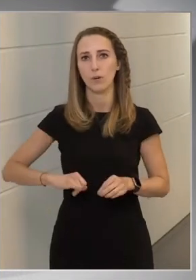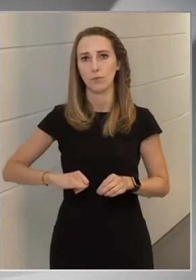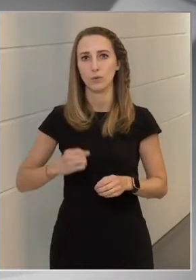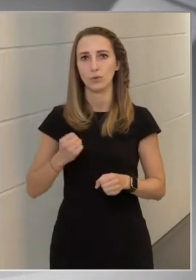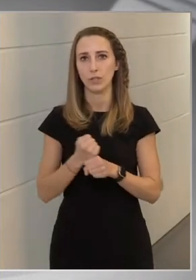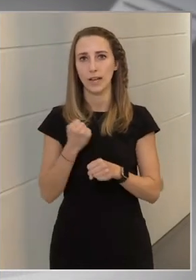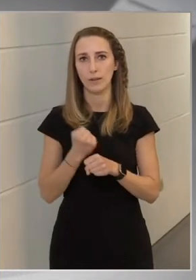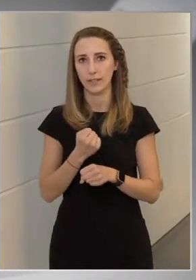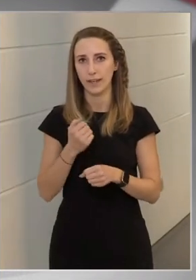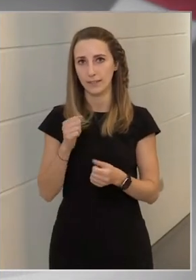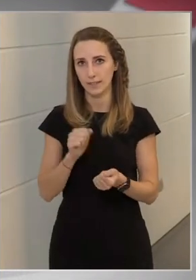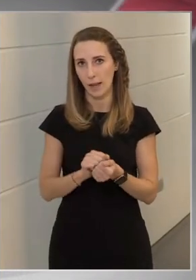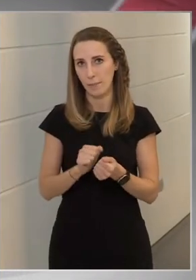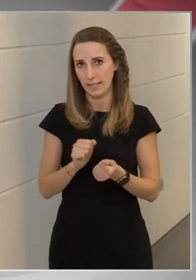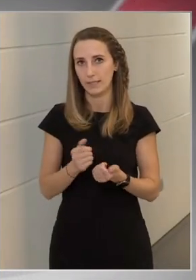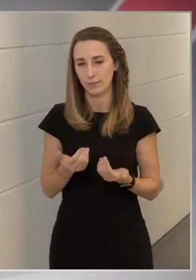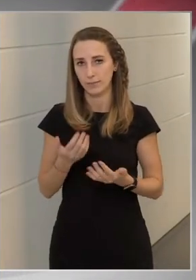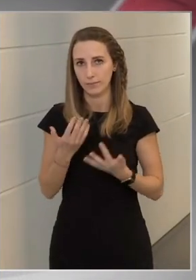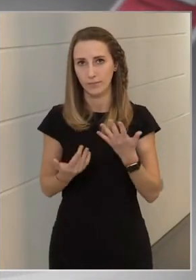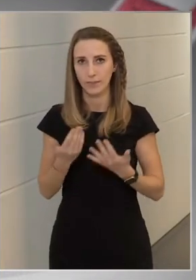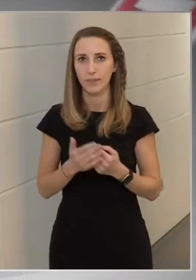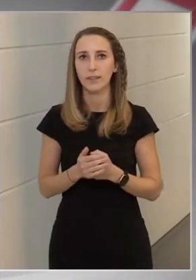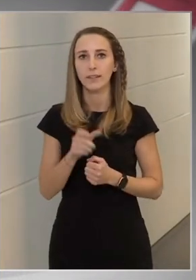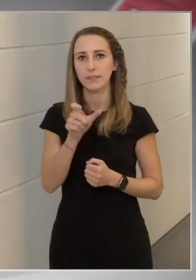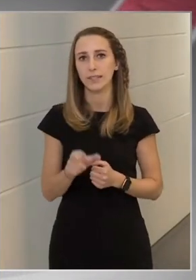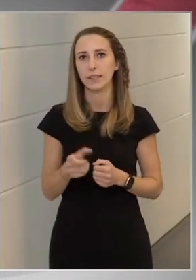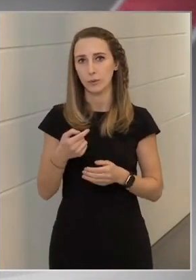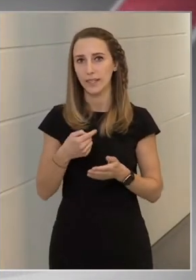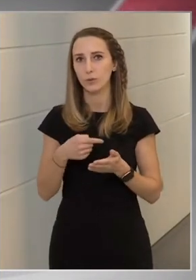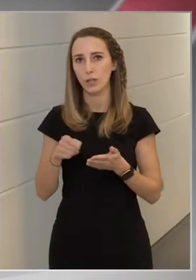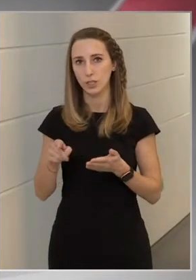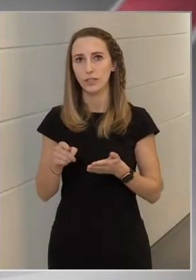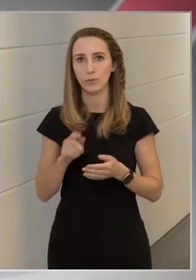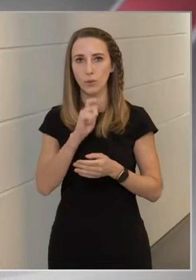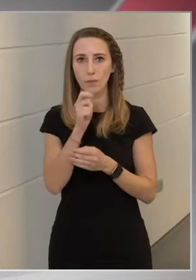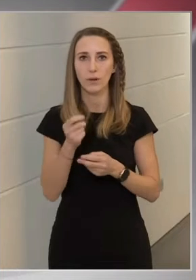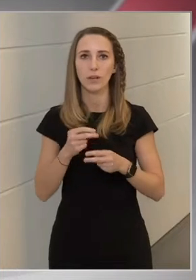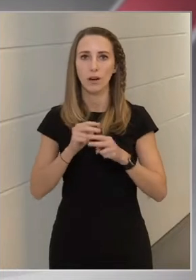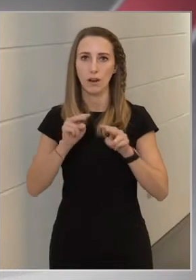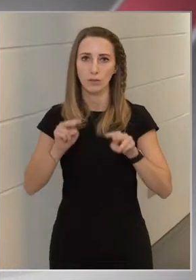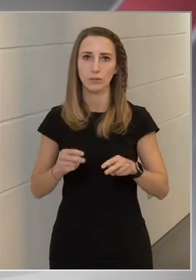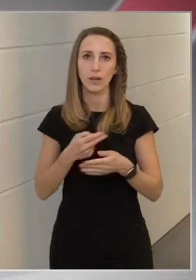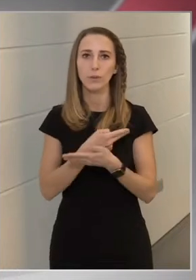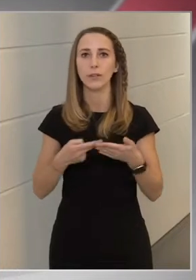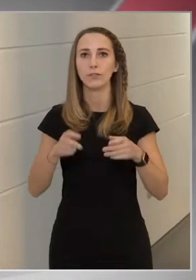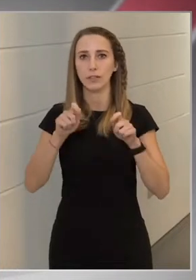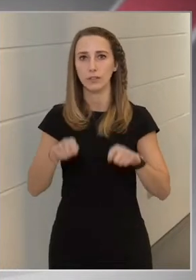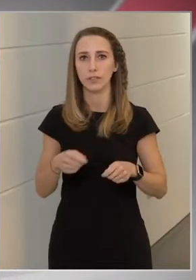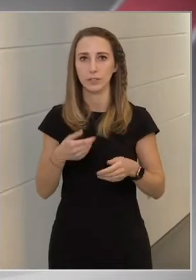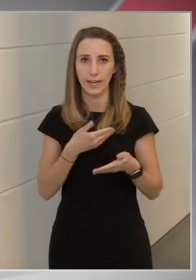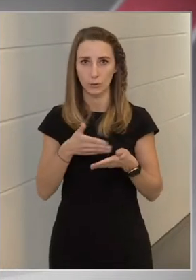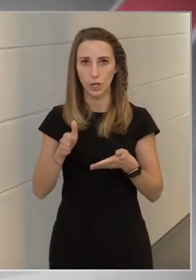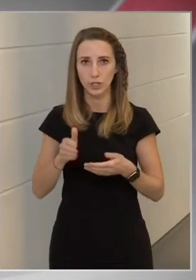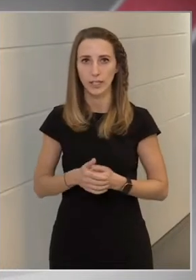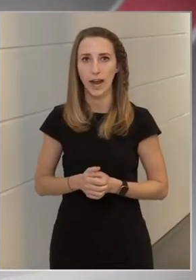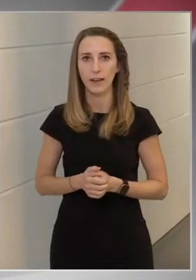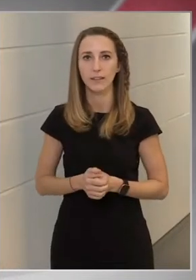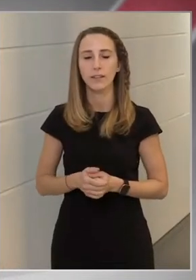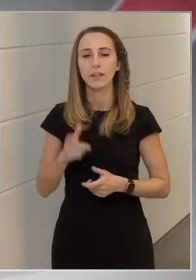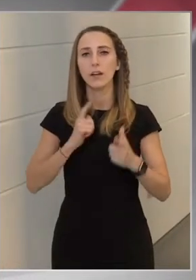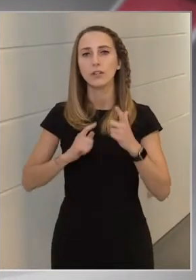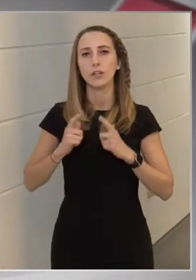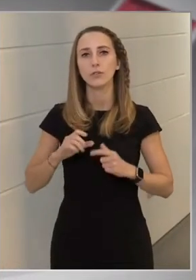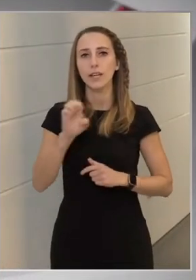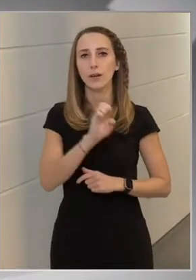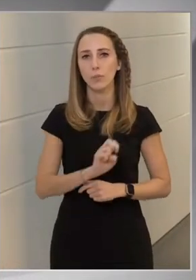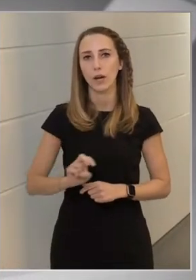ami kiutasítással is büntethető, tehát az illetőt ezt követően a magyar hatóságok bírósági döntéssel kiutasítják. Sajnos itt is az